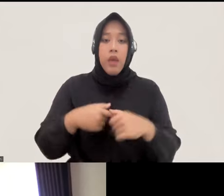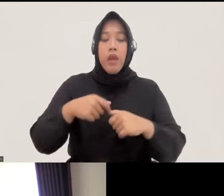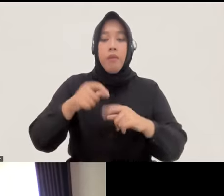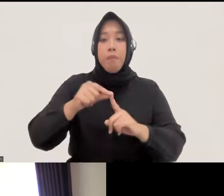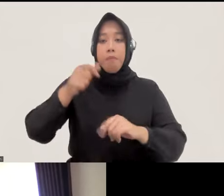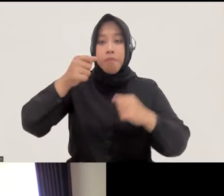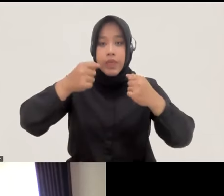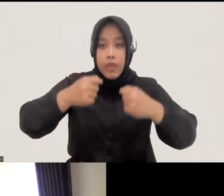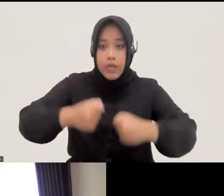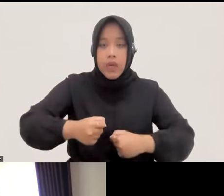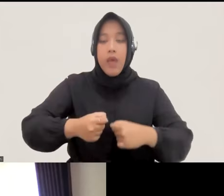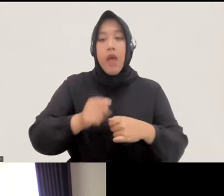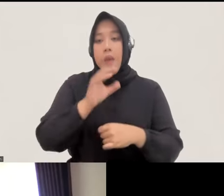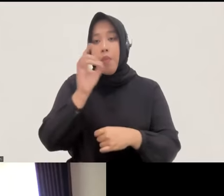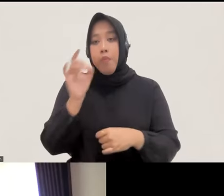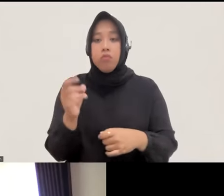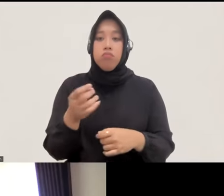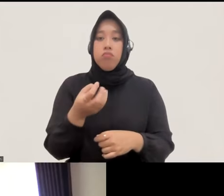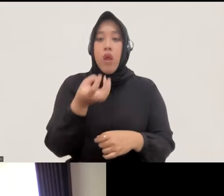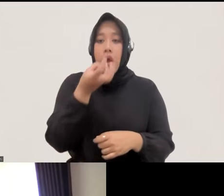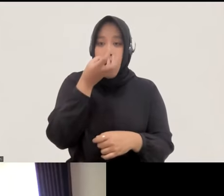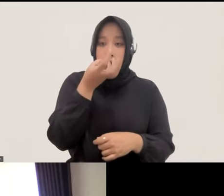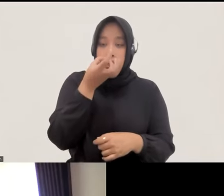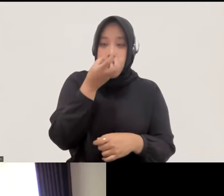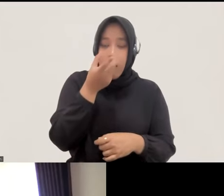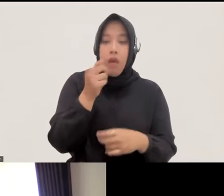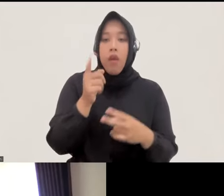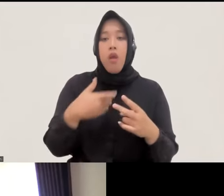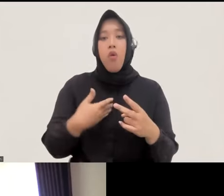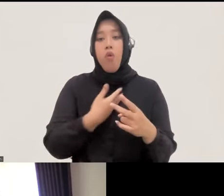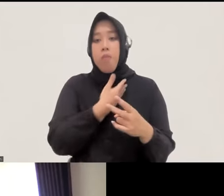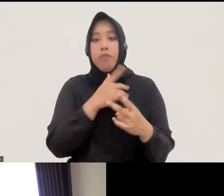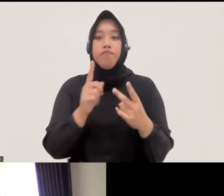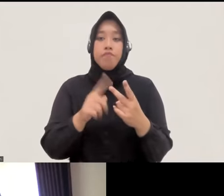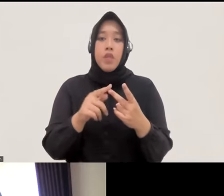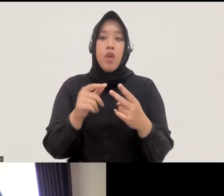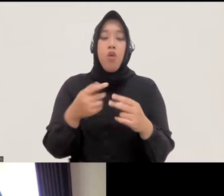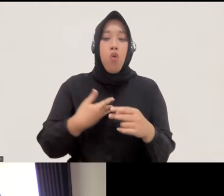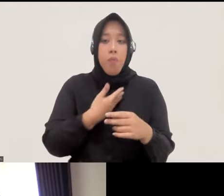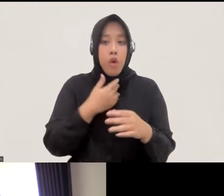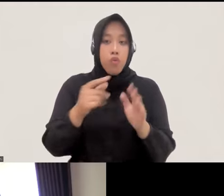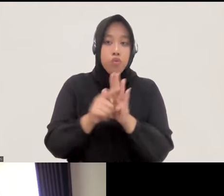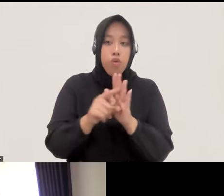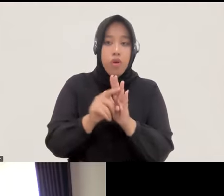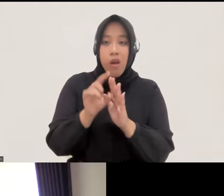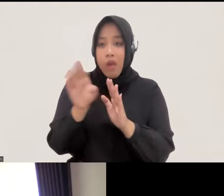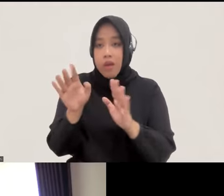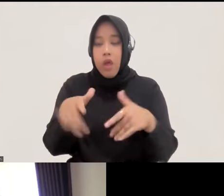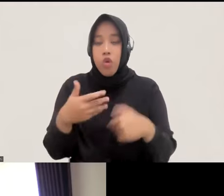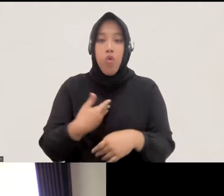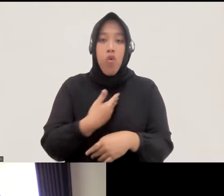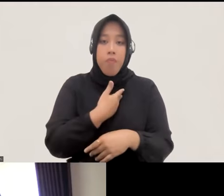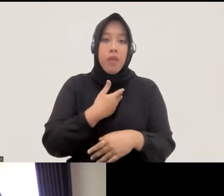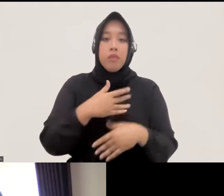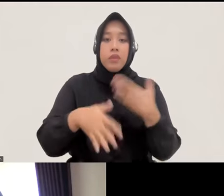itu mau korban narkotika mau korban undang-undang yang lain atau korban-korban dari tindak pidana yang lain yang memang